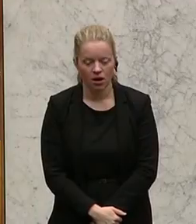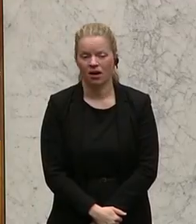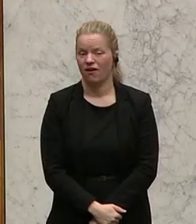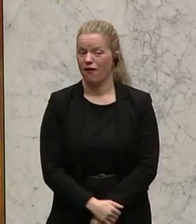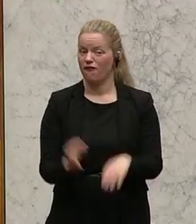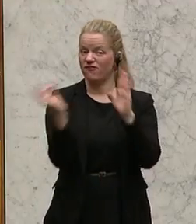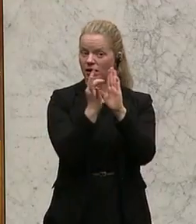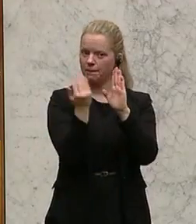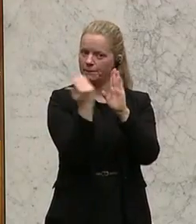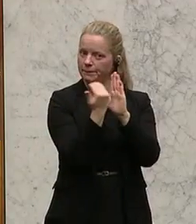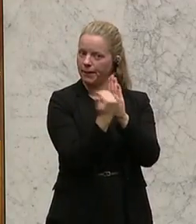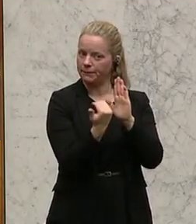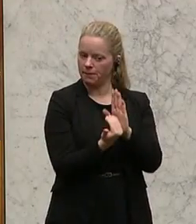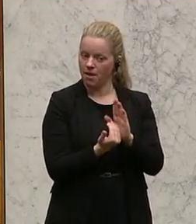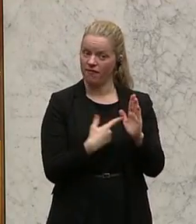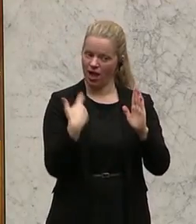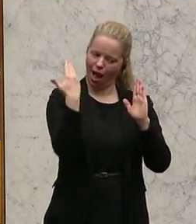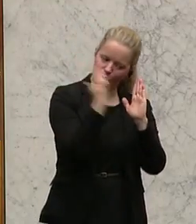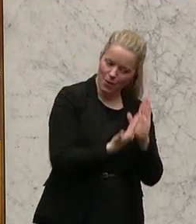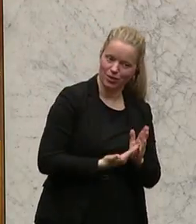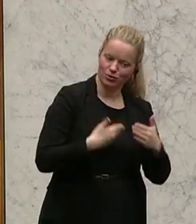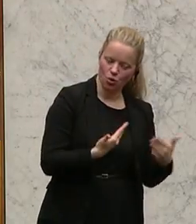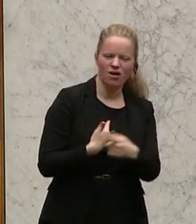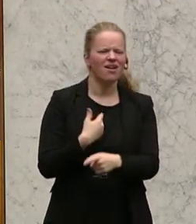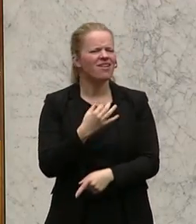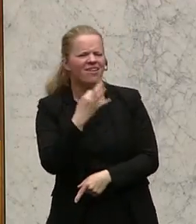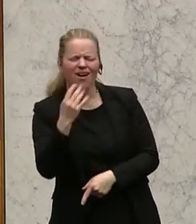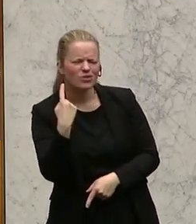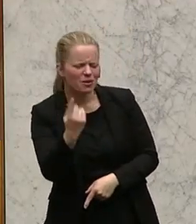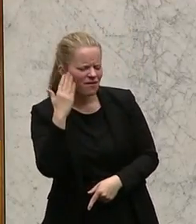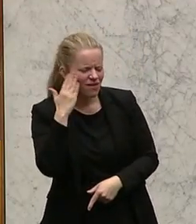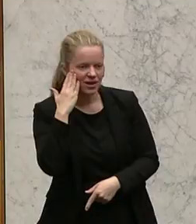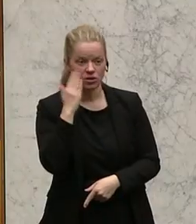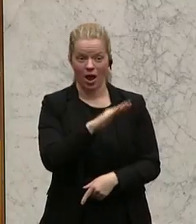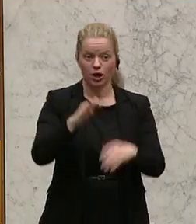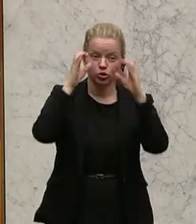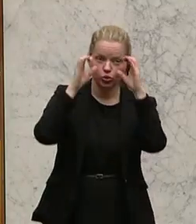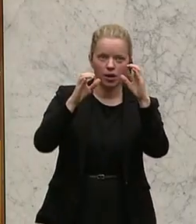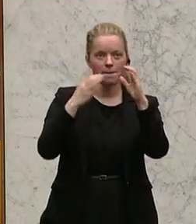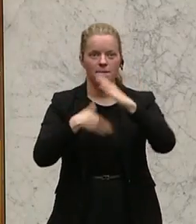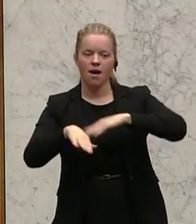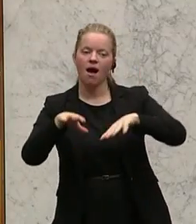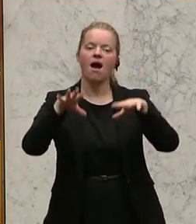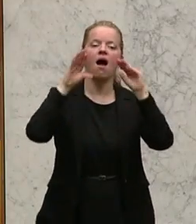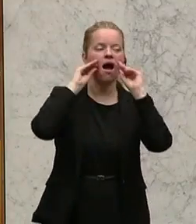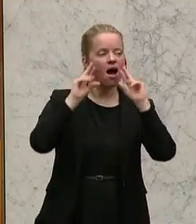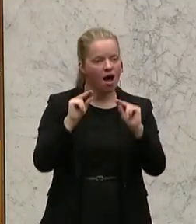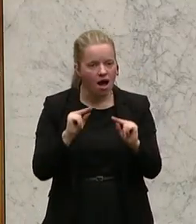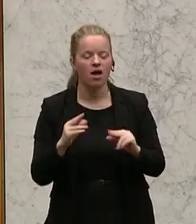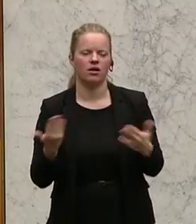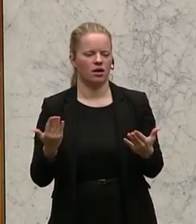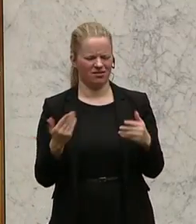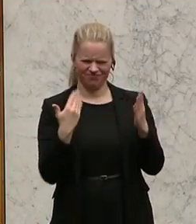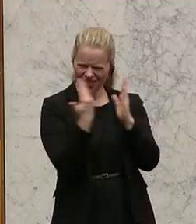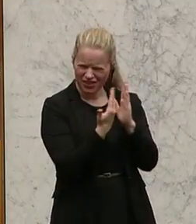Wenn Sie mit Fakten argumentieren würden, dann würden Sie ganz genau wissen, und das könnten auch die Zuseherinnen und Zuseher vielleicht eher nachvollziehen, dass es gar nicht möglich